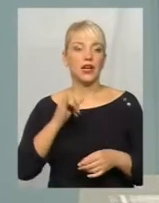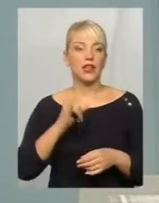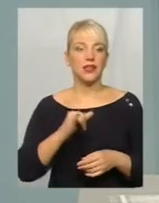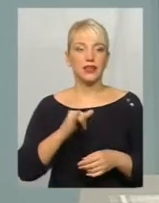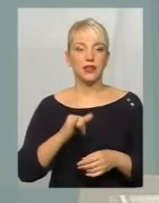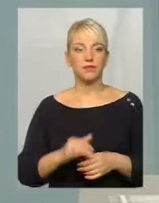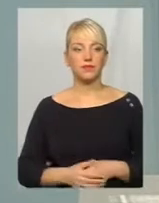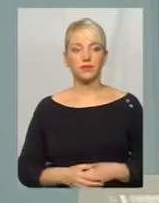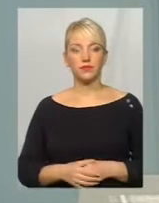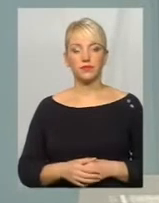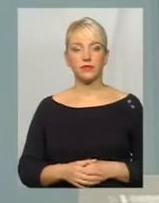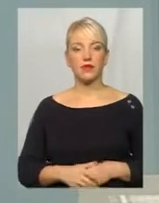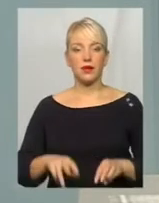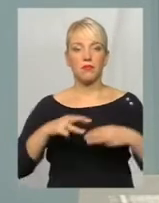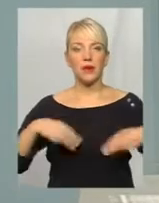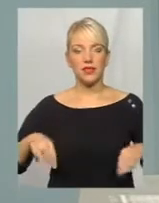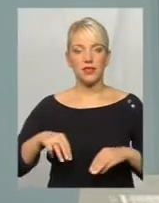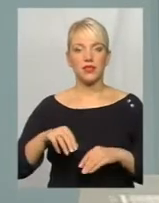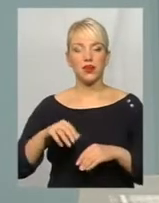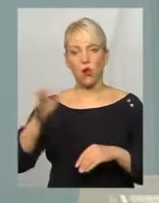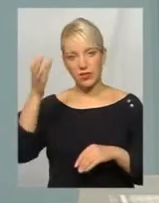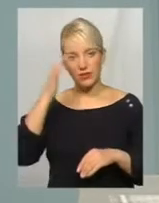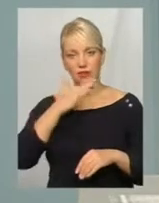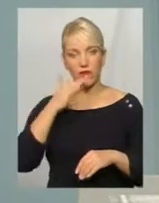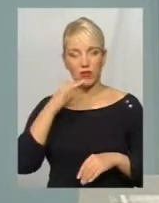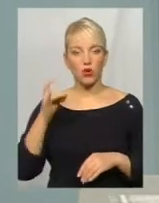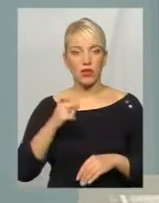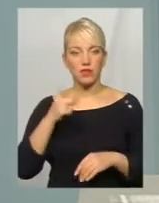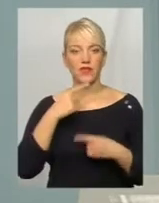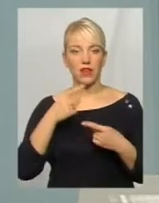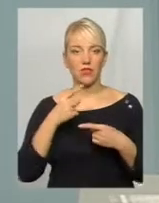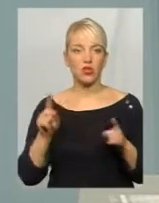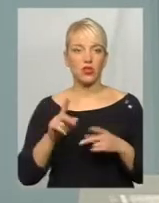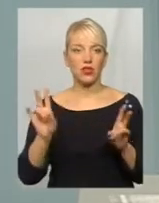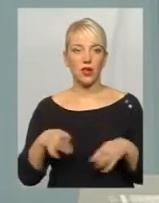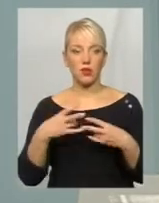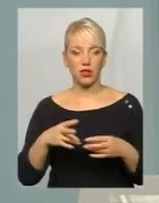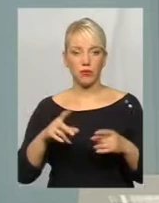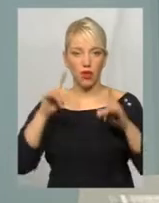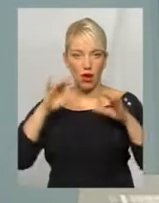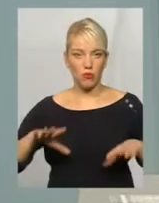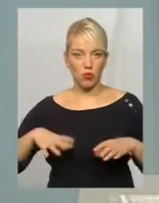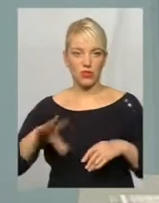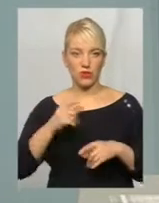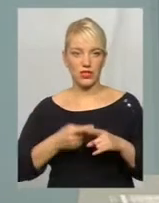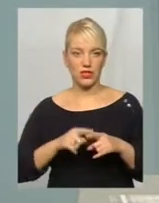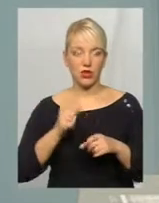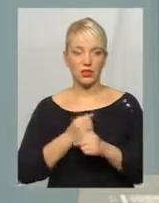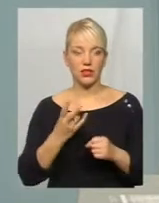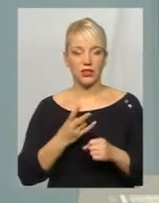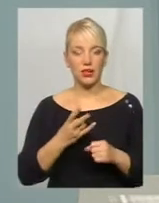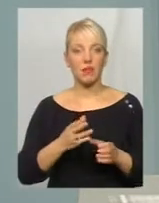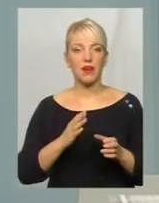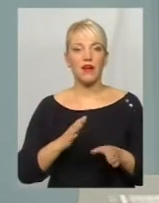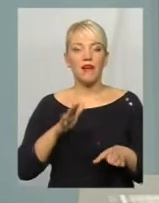міністр освіти, в тому числі, багато разів, зазначала, що не потрібно раптово це все робити. Потрібно виважено,